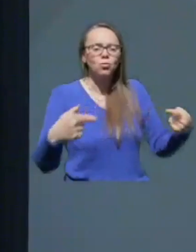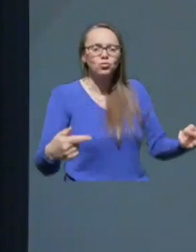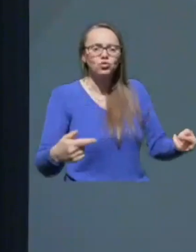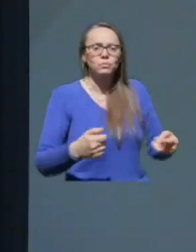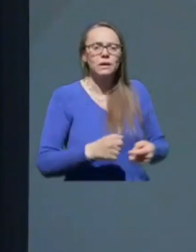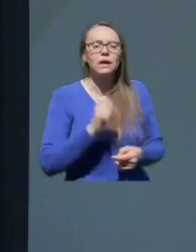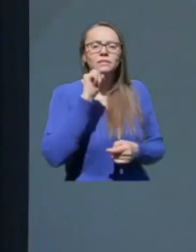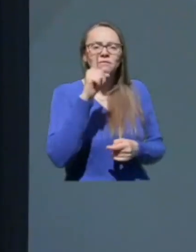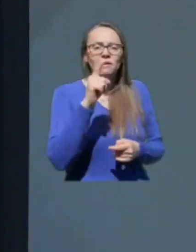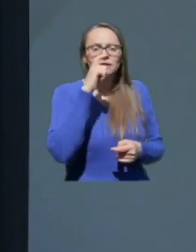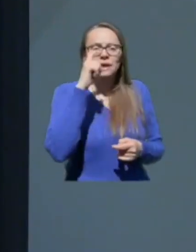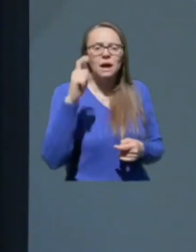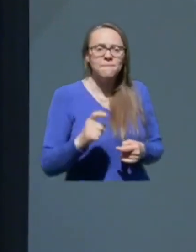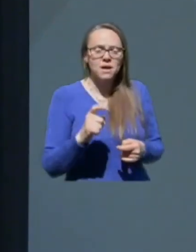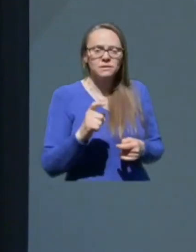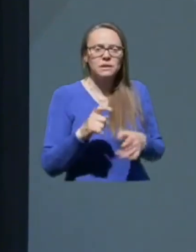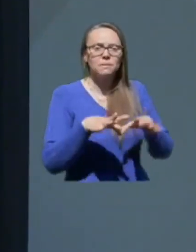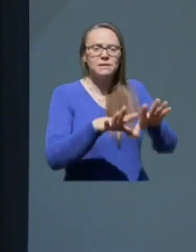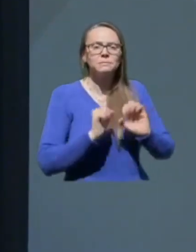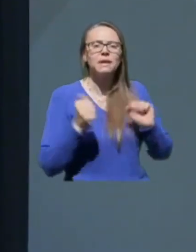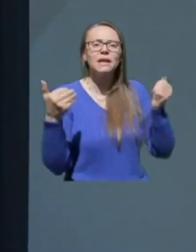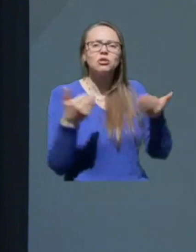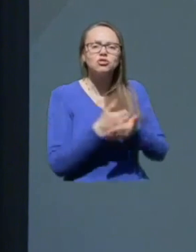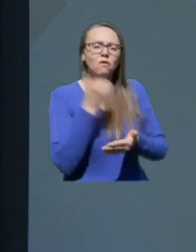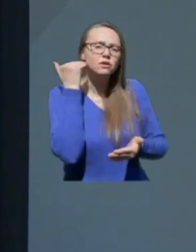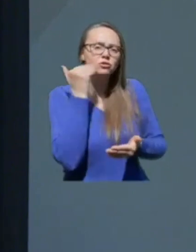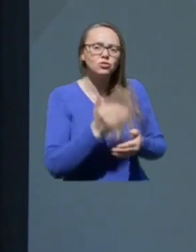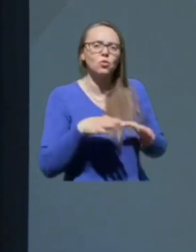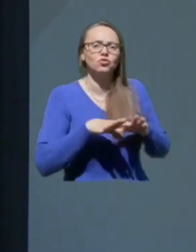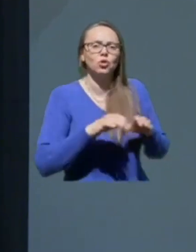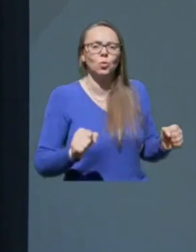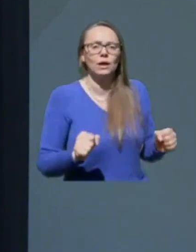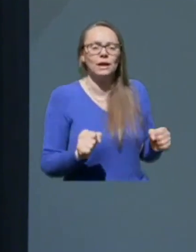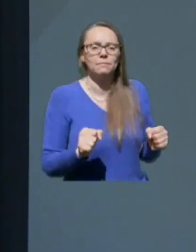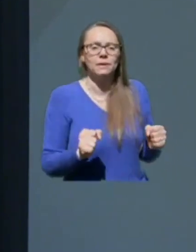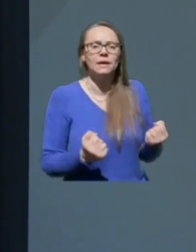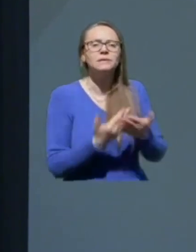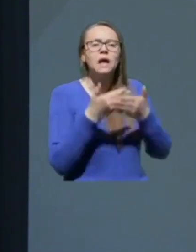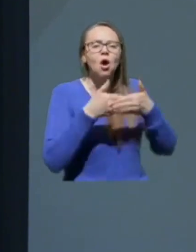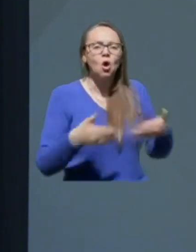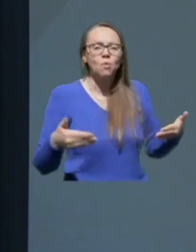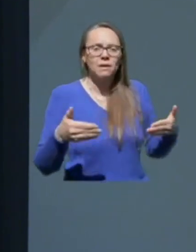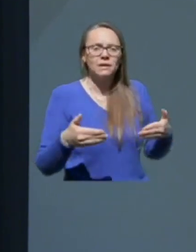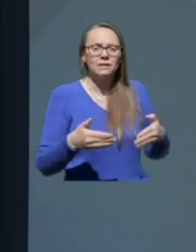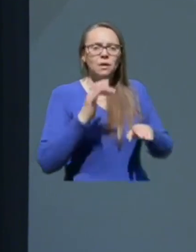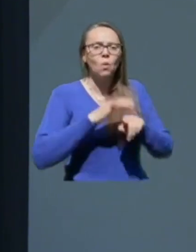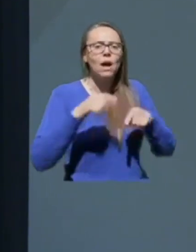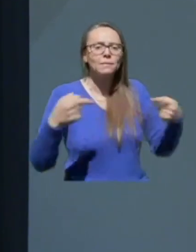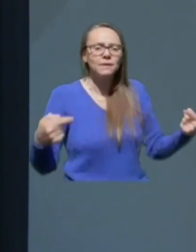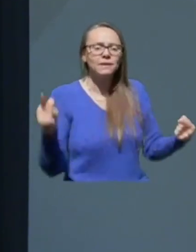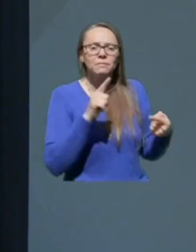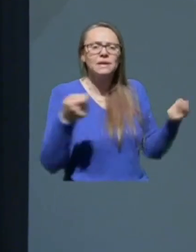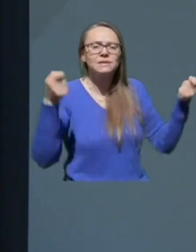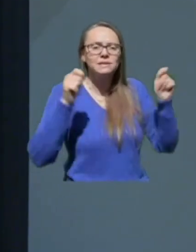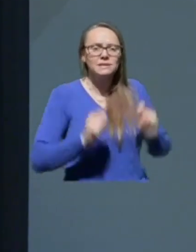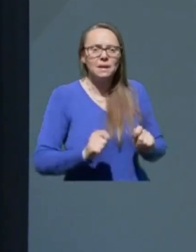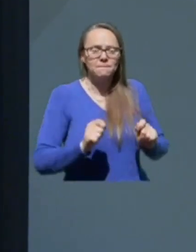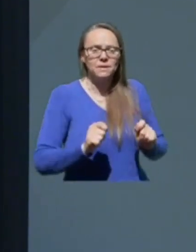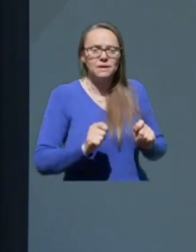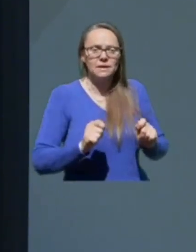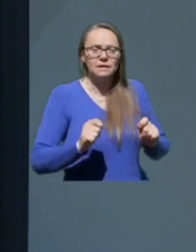12. marca pa smo sprejeli nove strožje ukrepe za omejitev epidemije ter zaprli cerkve